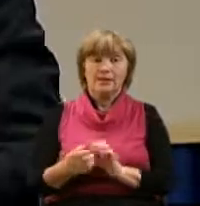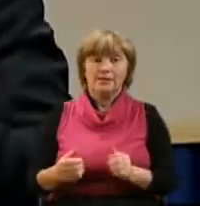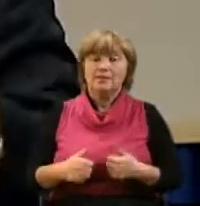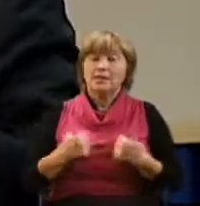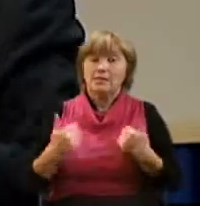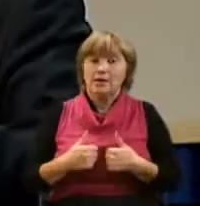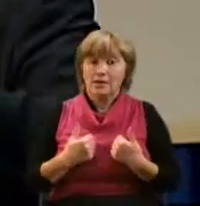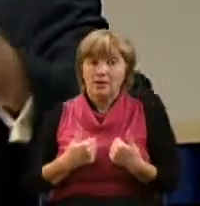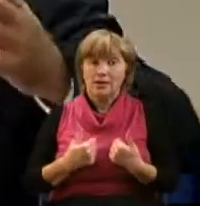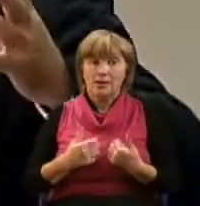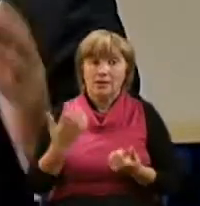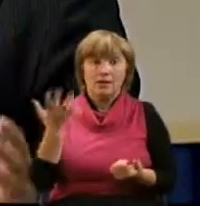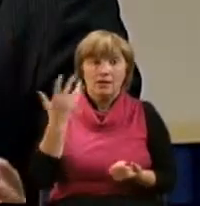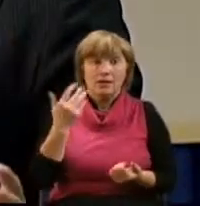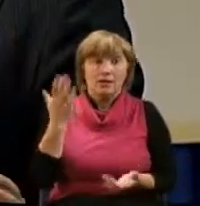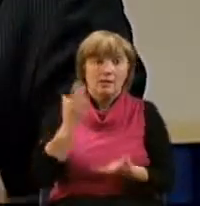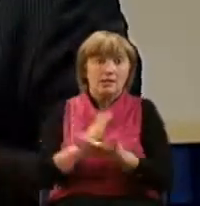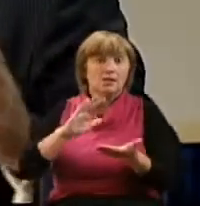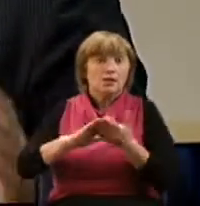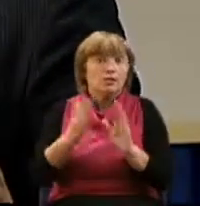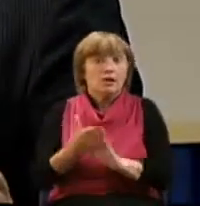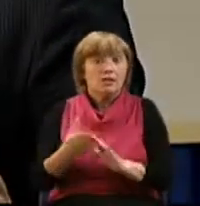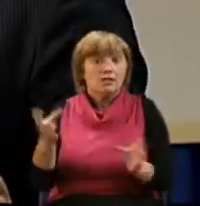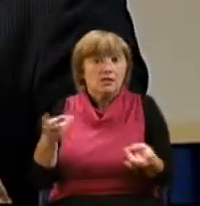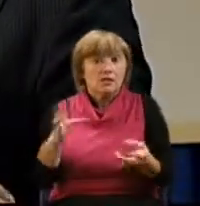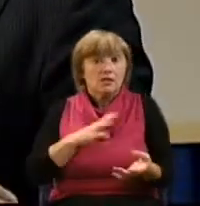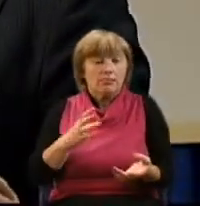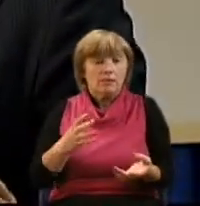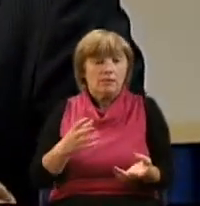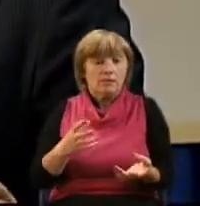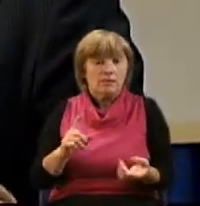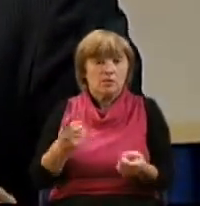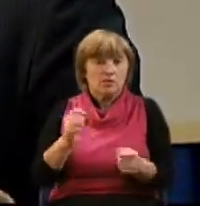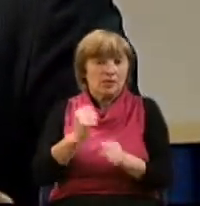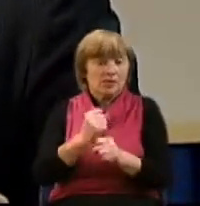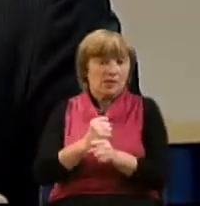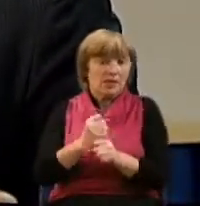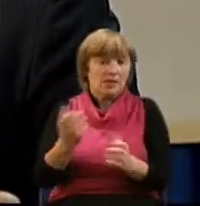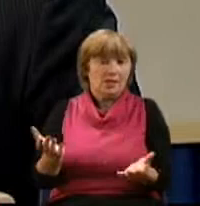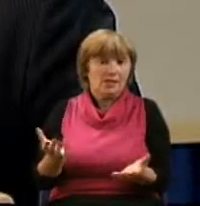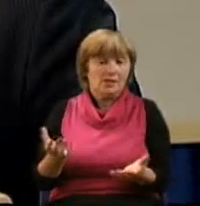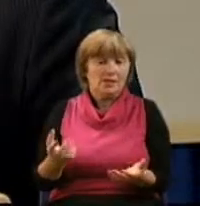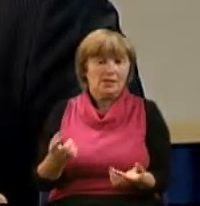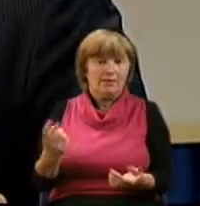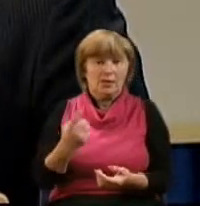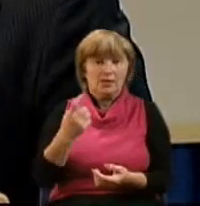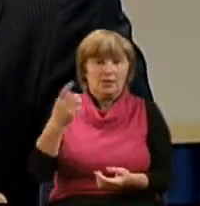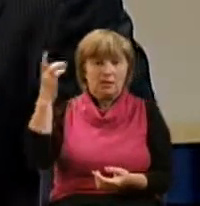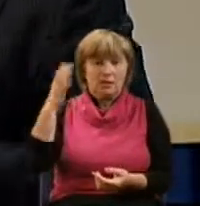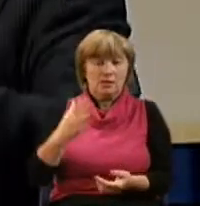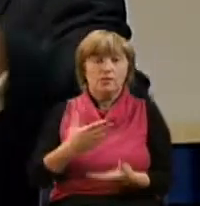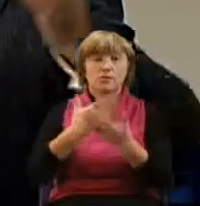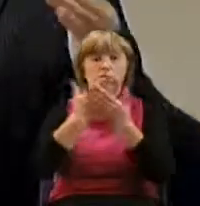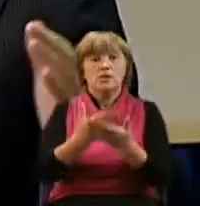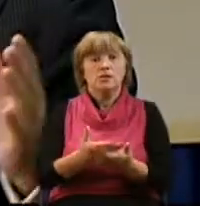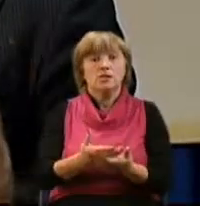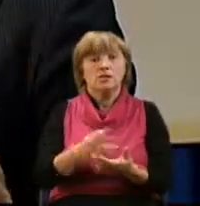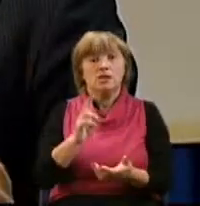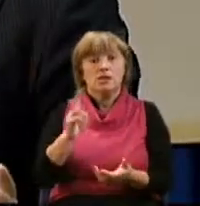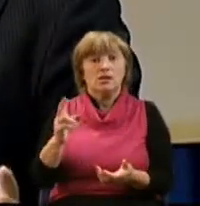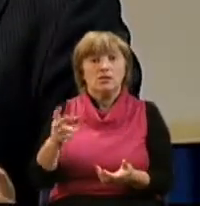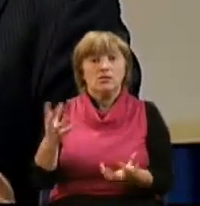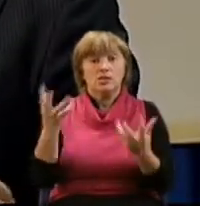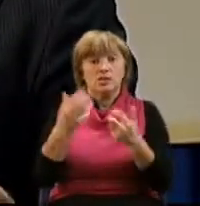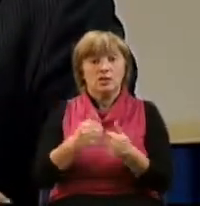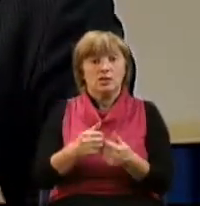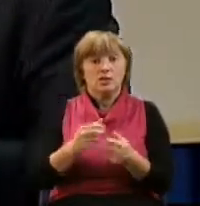возникали какие-то ситуации, и нужно было проявить инициативу. Однажды Господь задал вопрос, за кого почитают